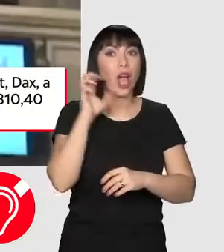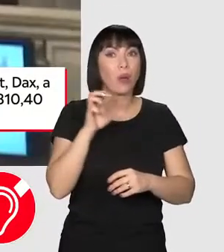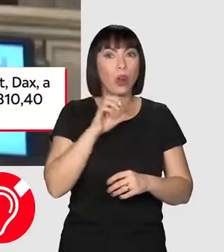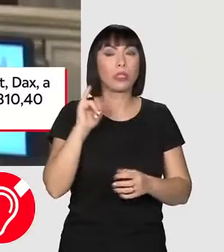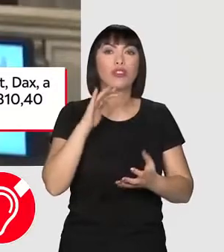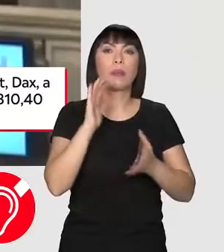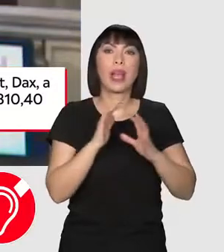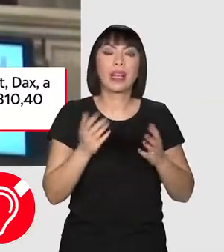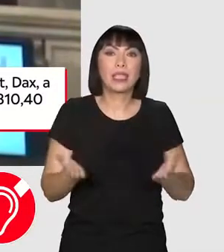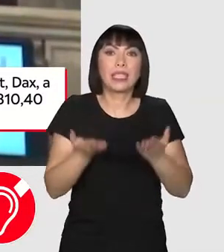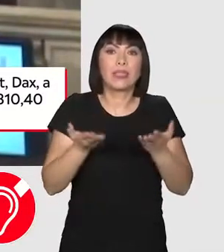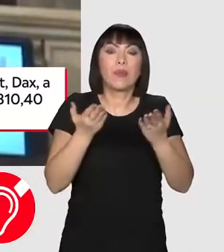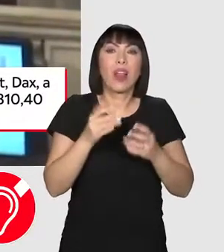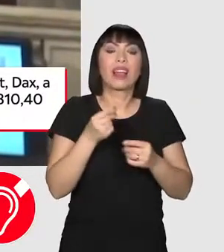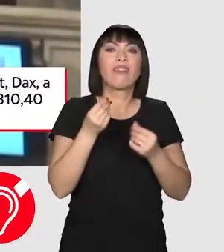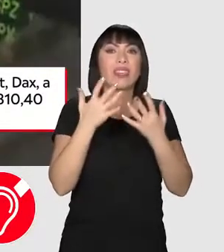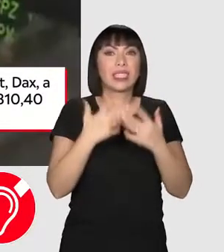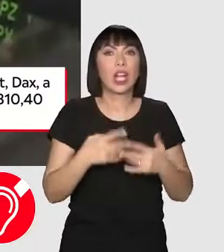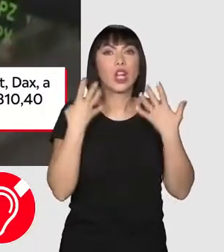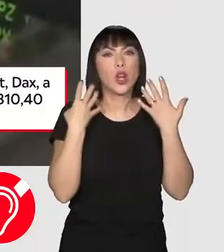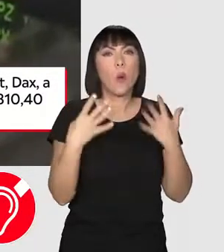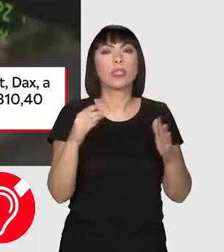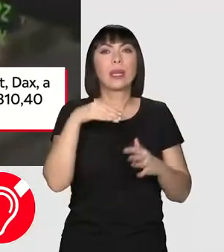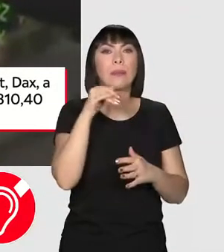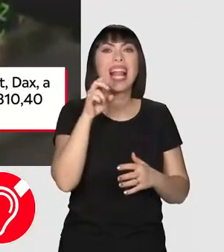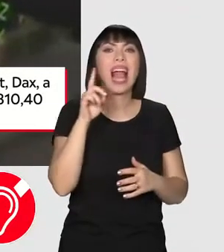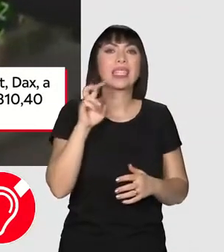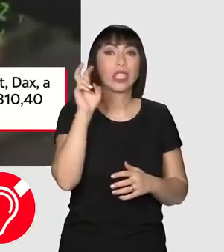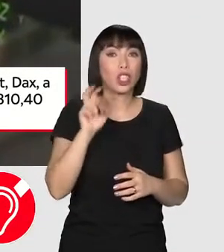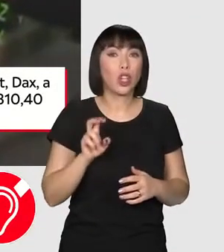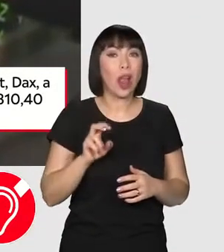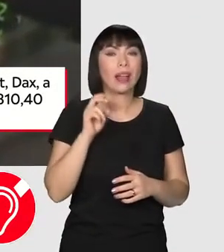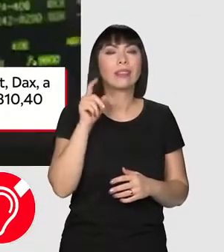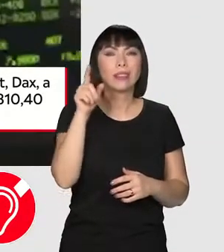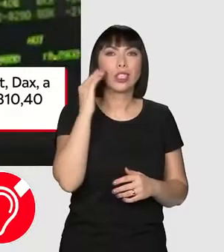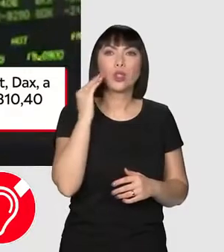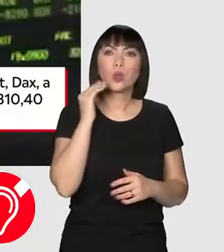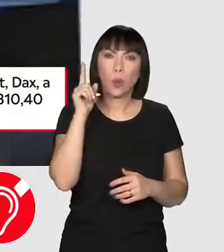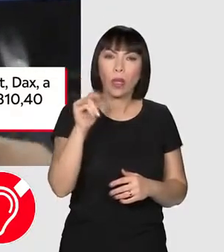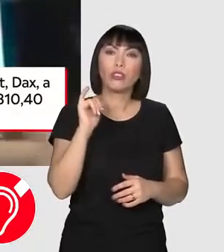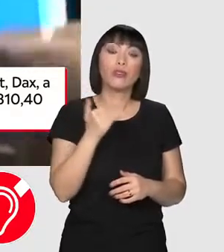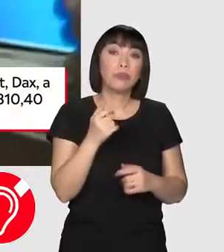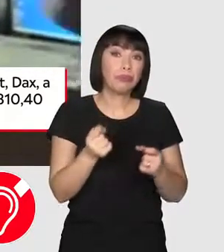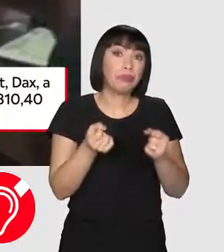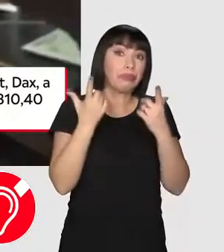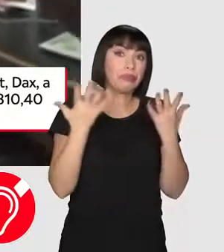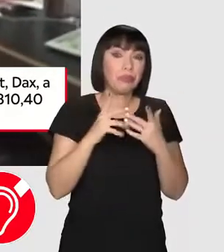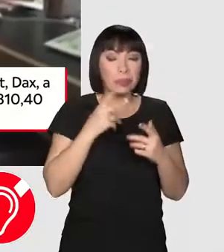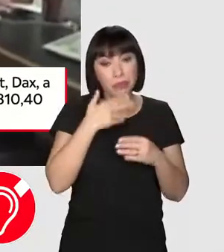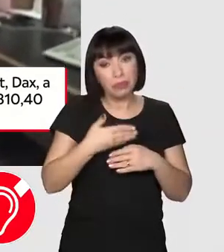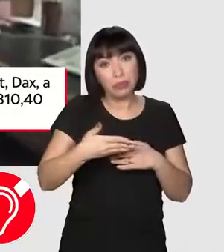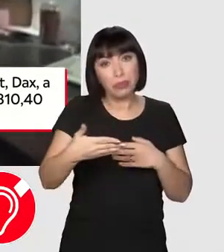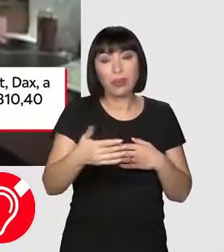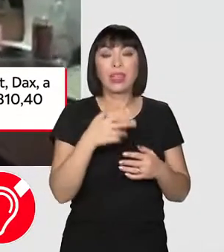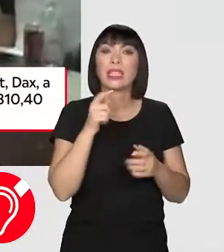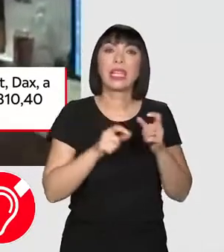pachetul de stimulare fiscală de 900 de miliarde de dolari din linsua și un deznodământ care se conturează în